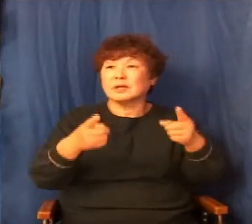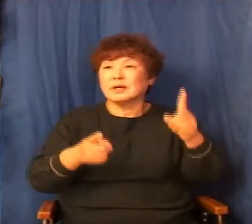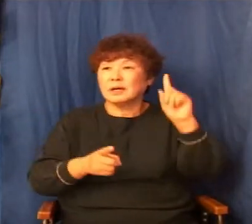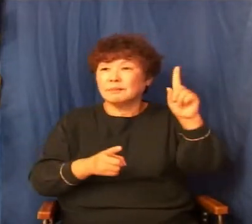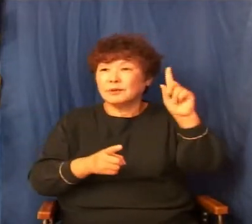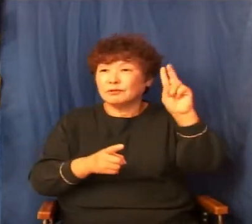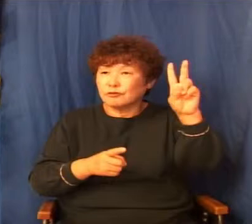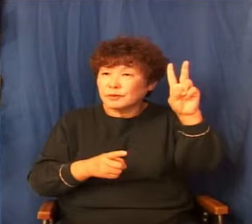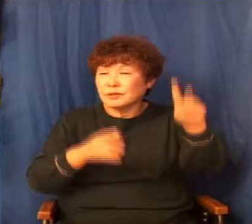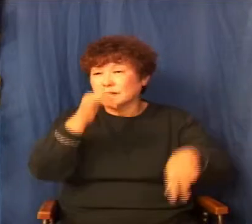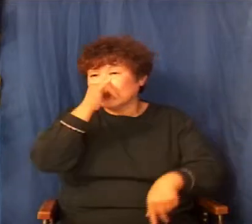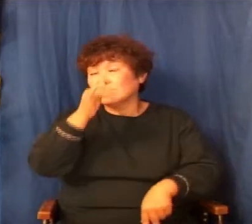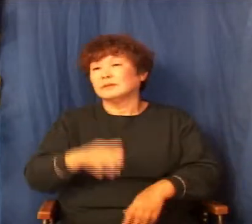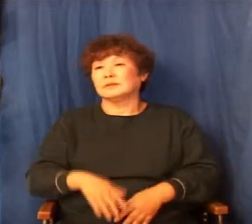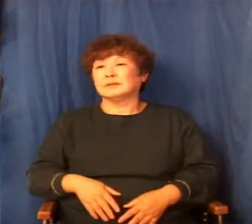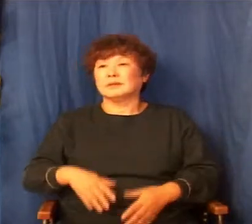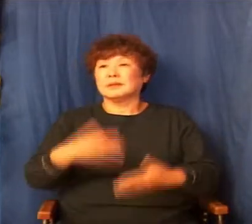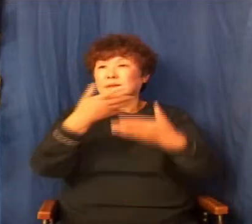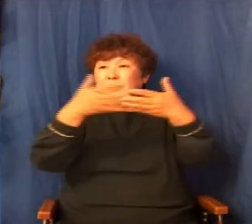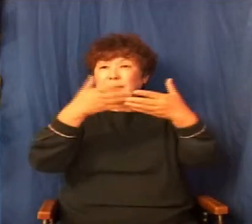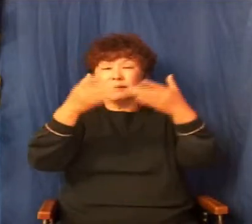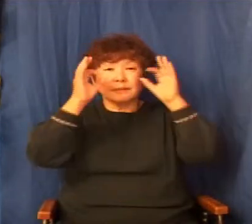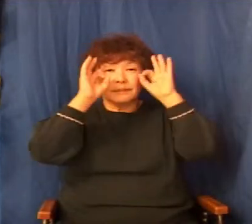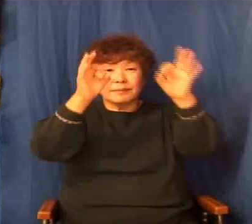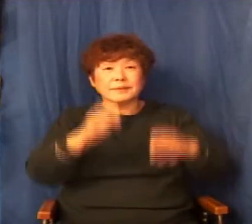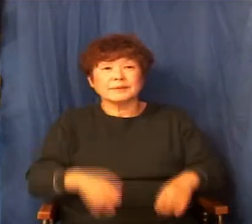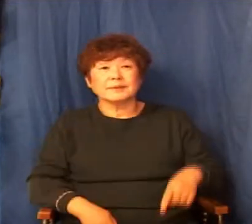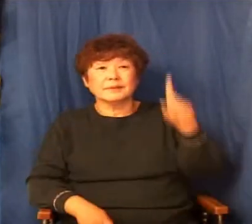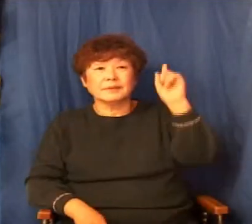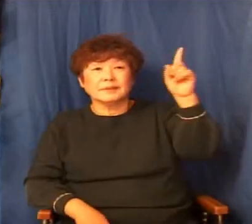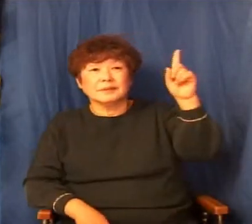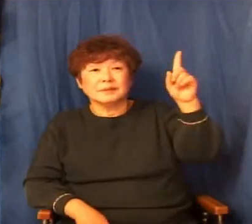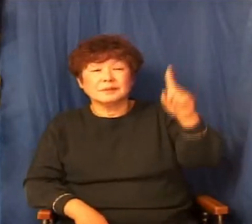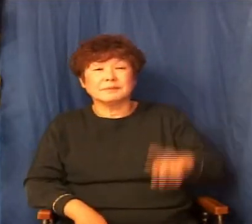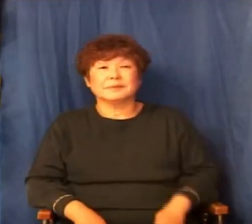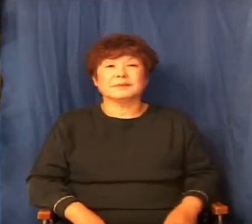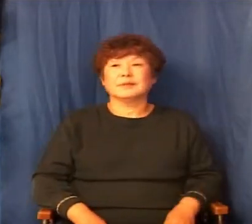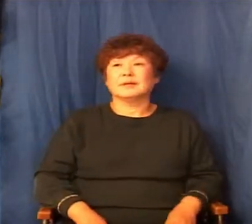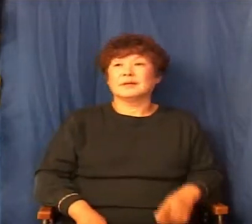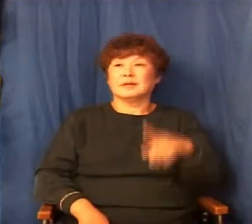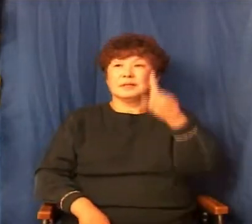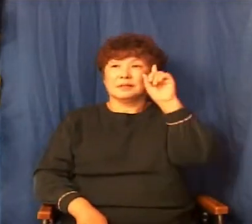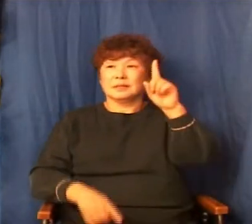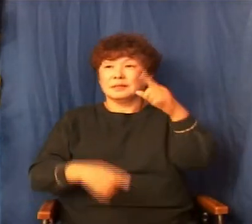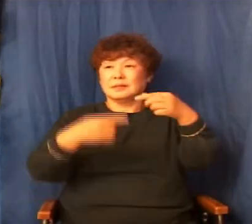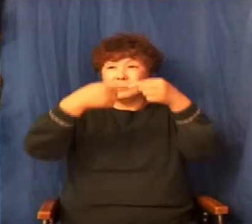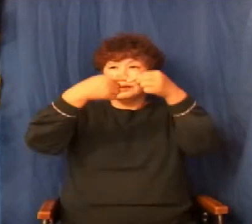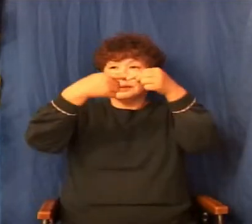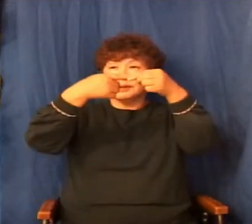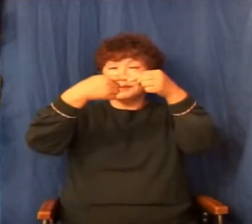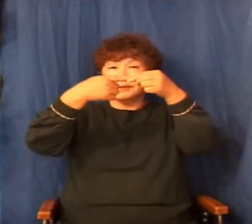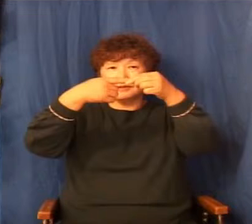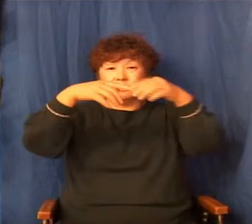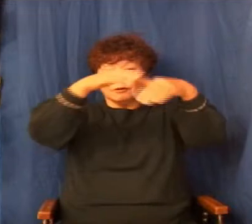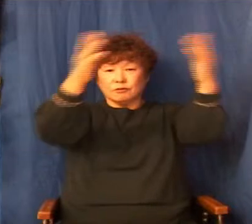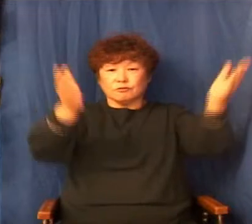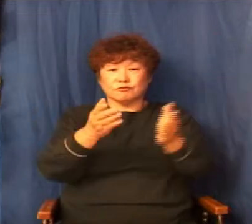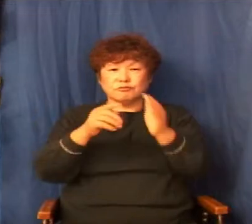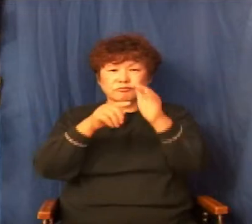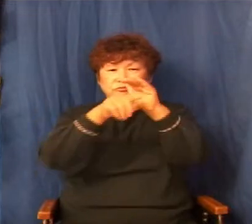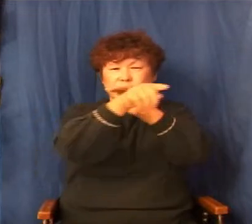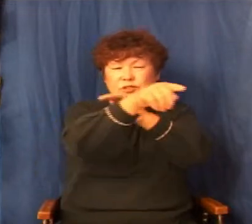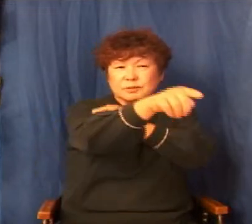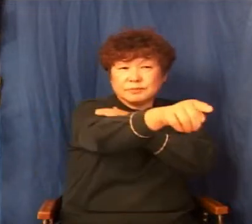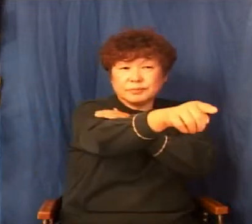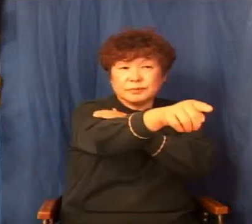있었습니다. 우리가 그림을 하나 볼까요? 그림을 하나 보면 한 번은 굴 안쪽에 깊이